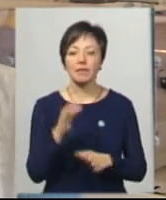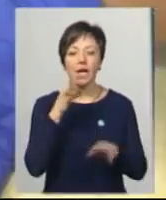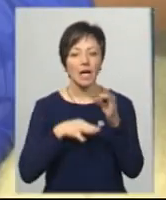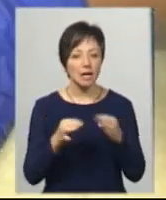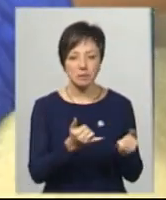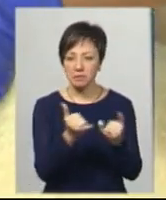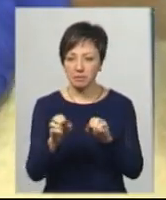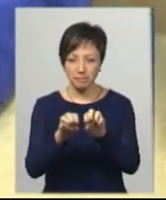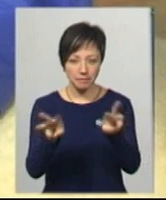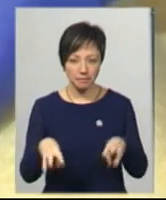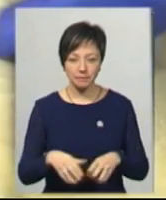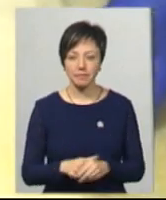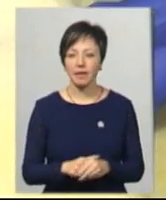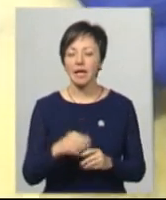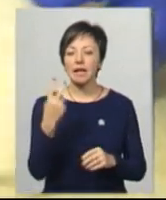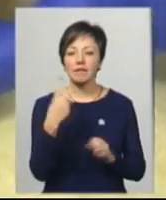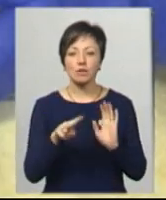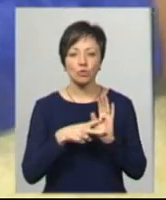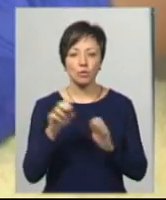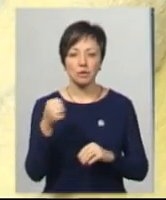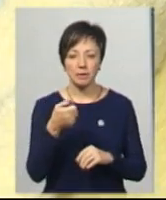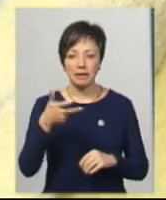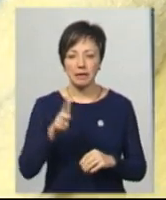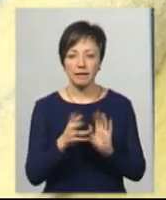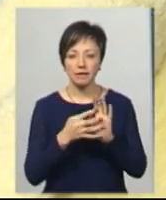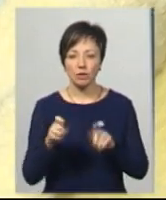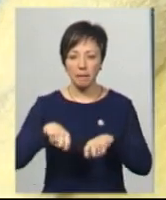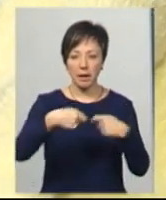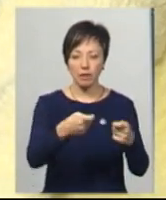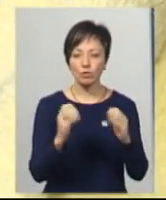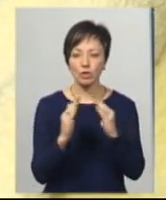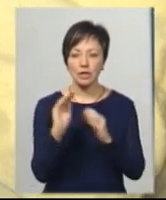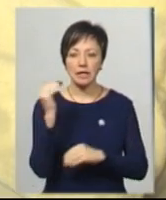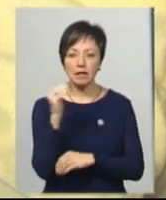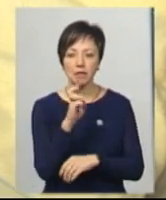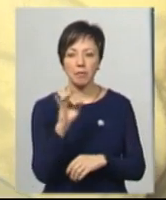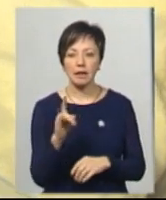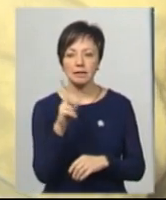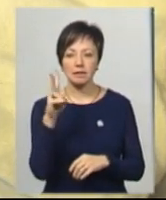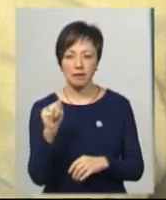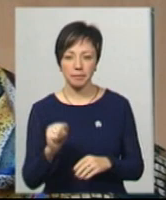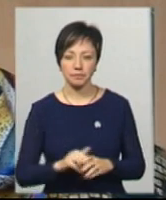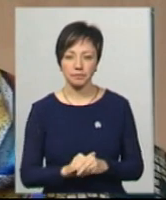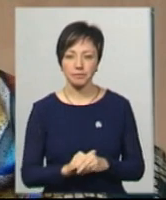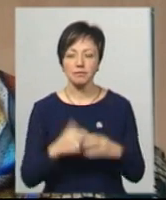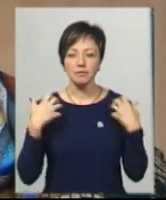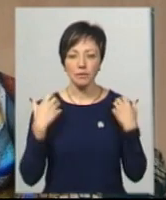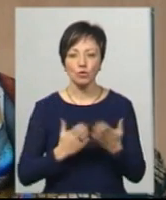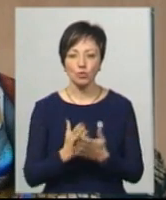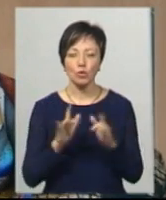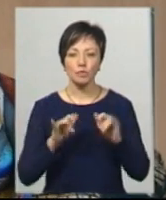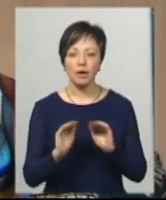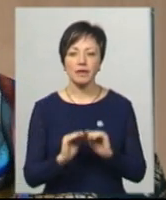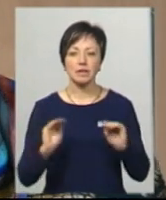забезпечений. 27 серпня із вагою 3 кг 900 дитину було передано до будинку дитини Беріцька, розповідає Ніна Магур, начальник служби у